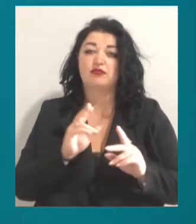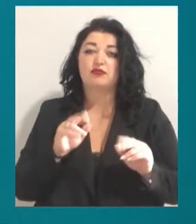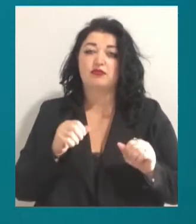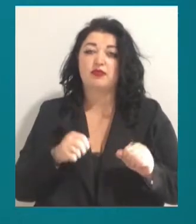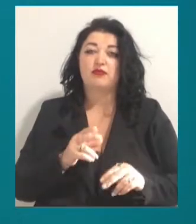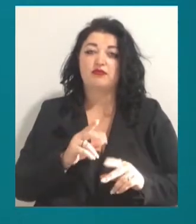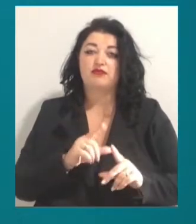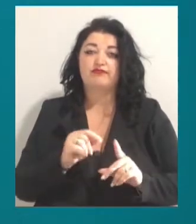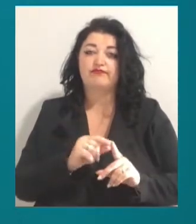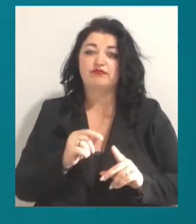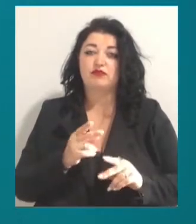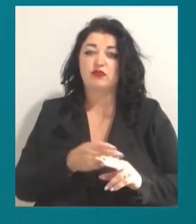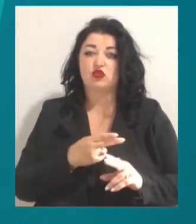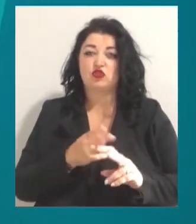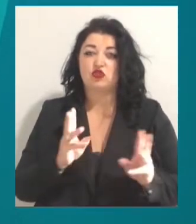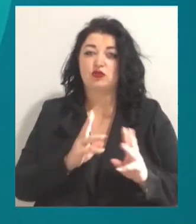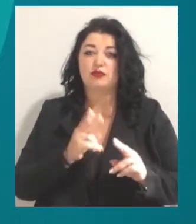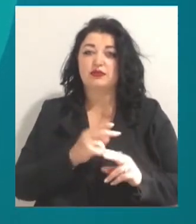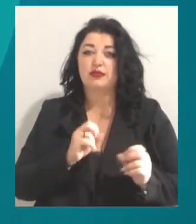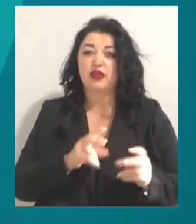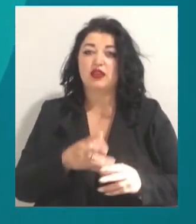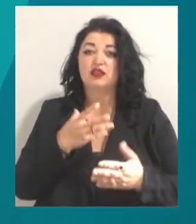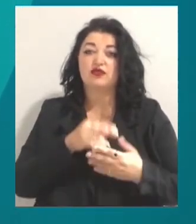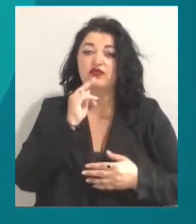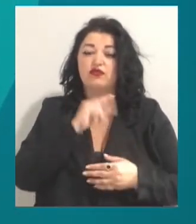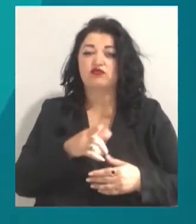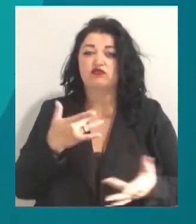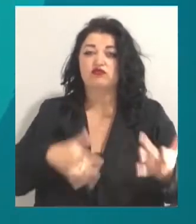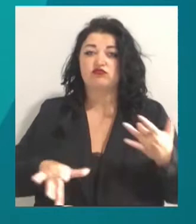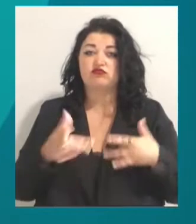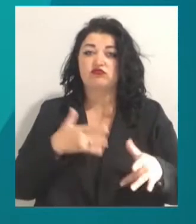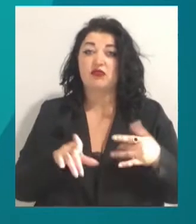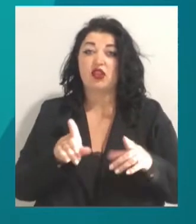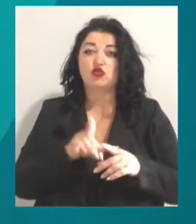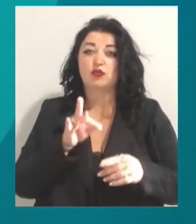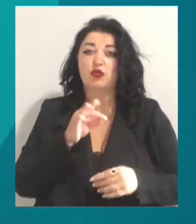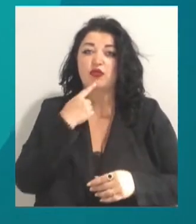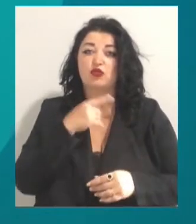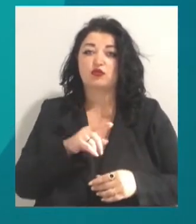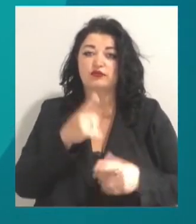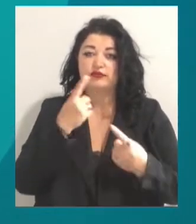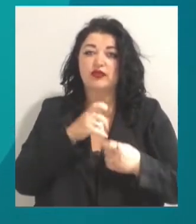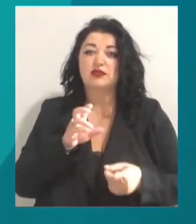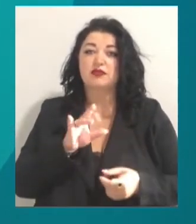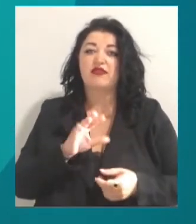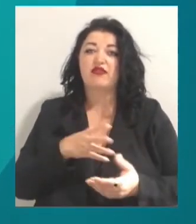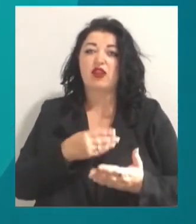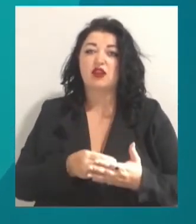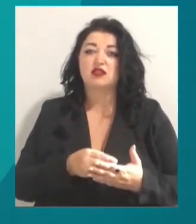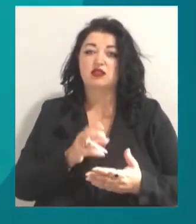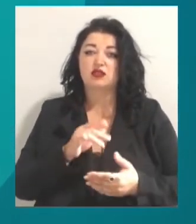призвело до загибелі людей. Своєї провини вона не визнає. Також про підозру повідомили співвласнику готелю Сергію Дурачу та